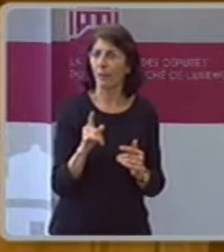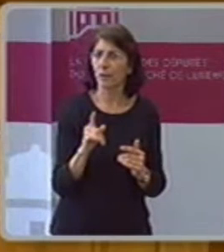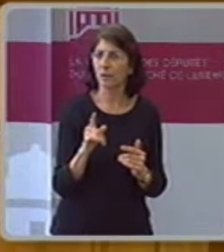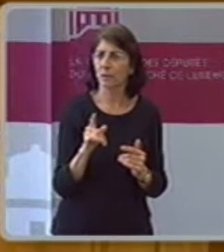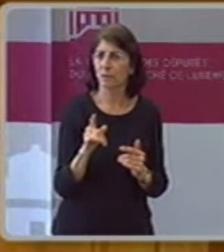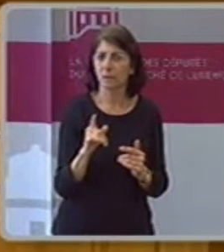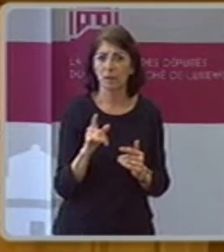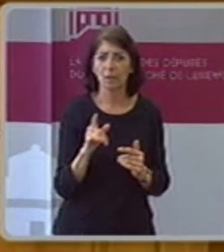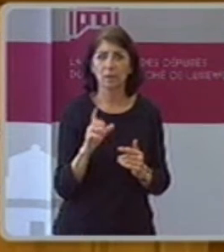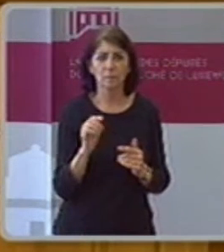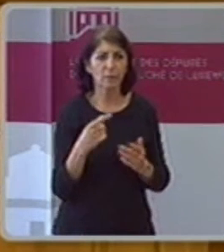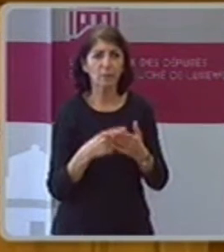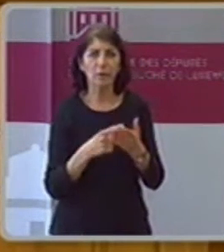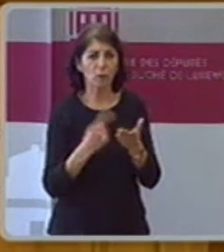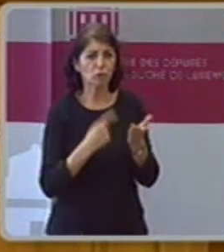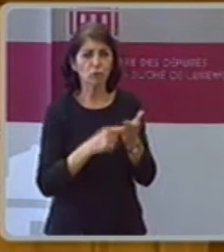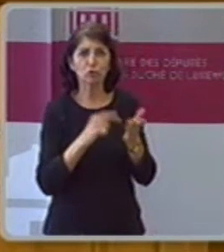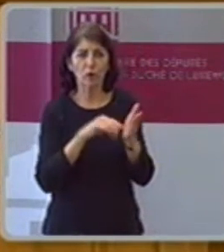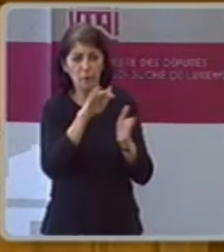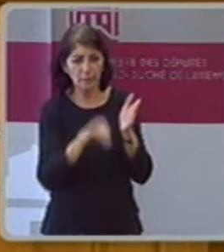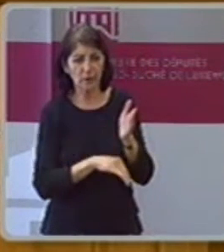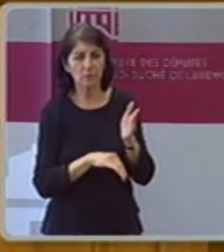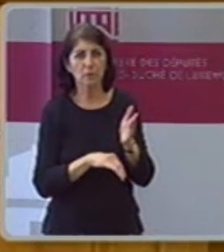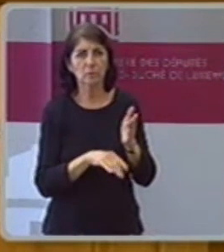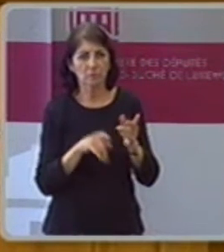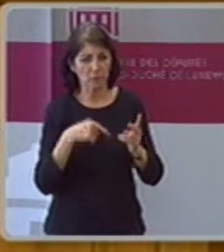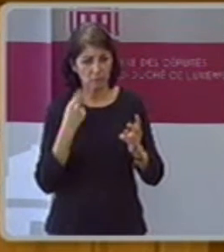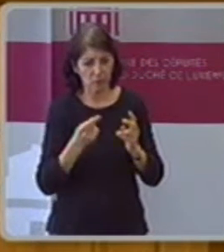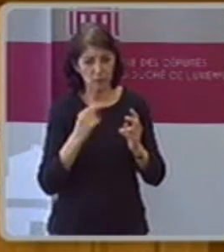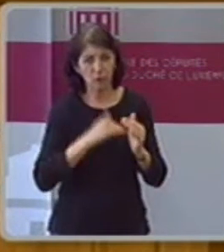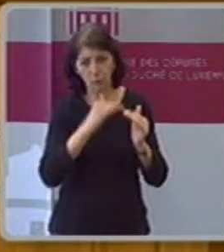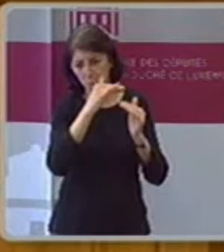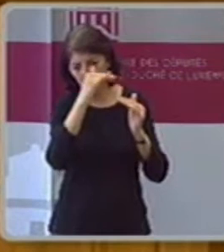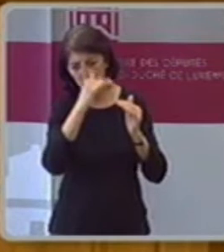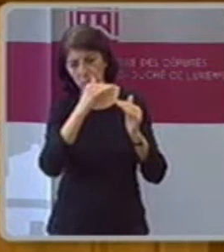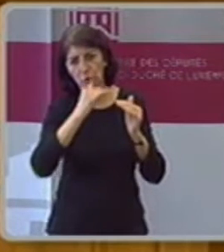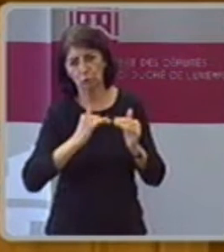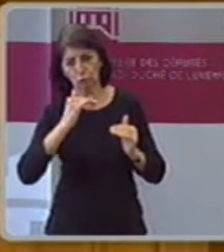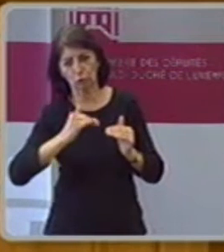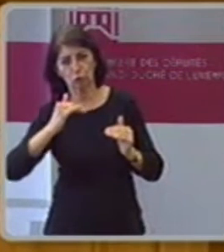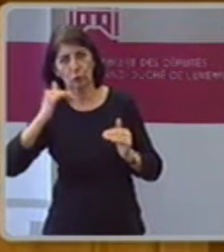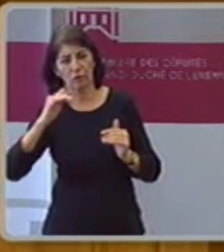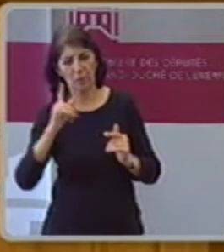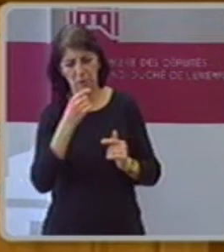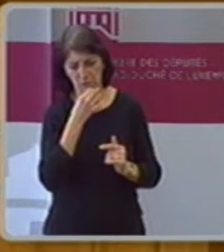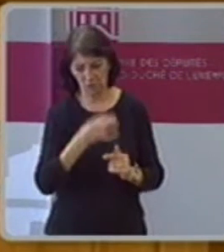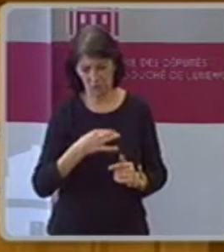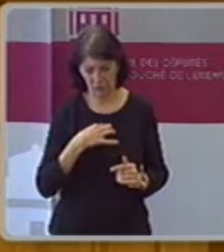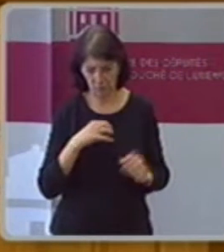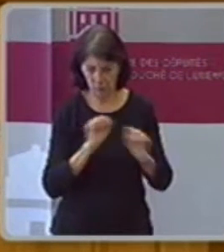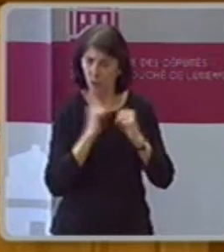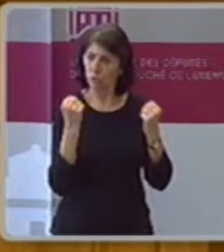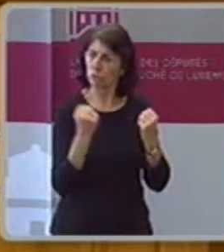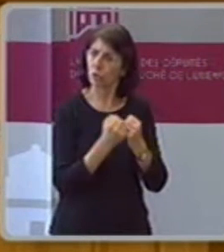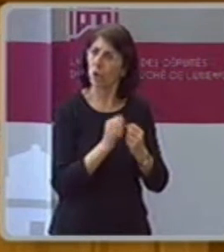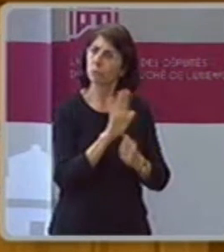im Staat, eine Person, die zum Beispiel 200.000 Euro verdient, dass